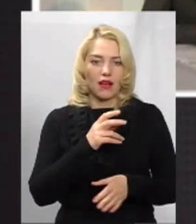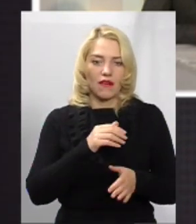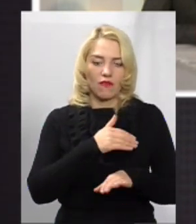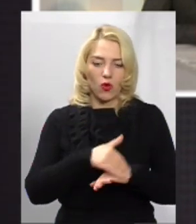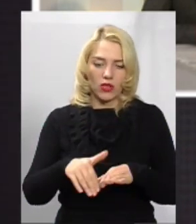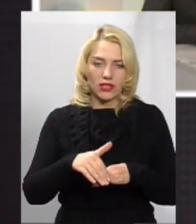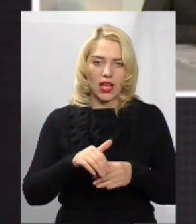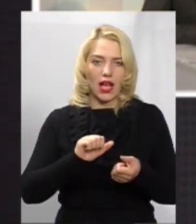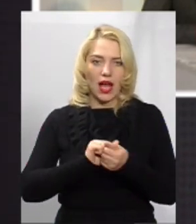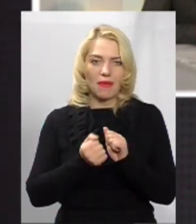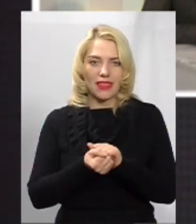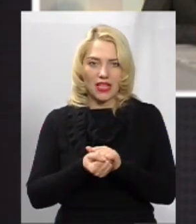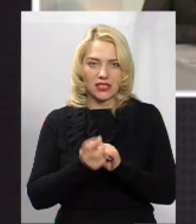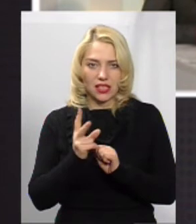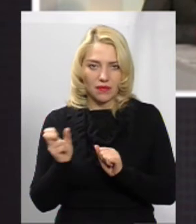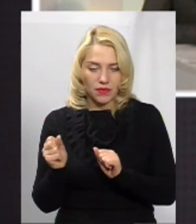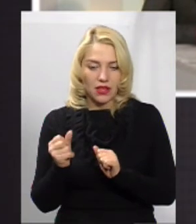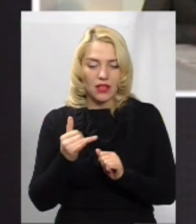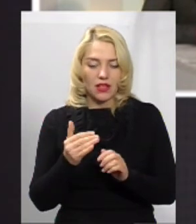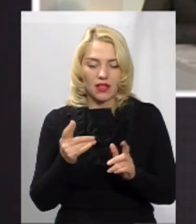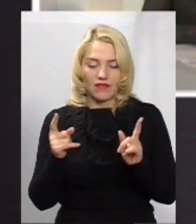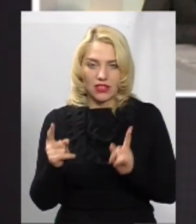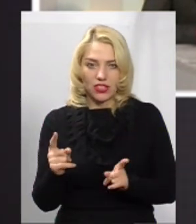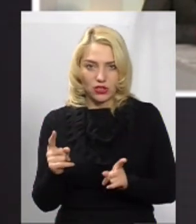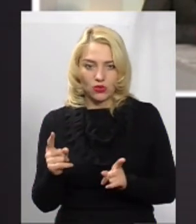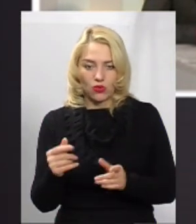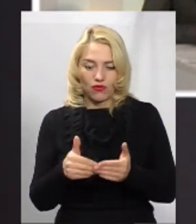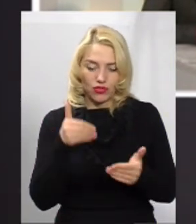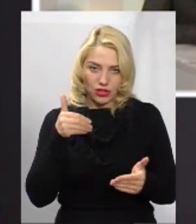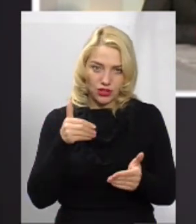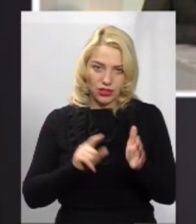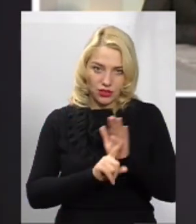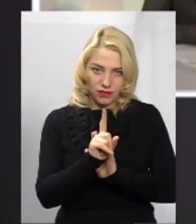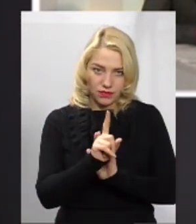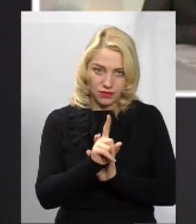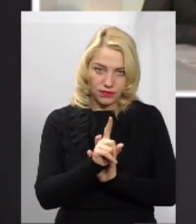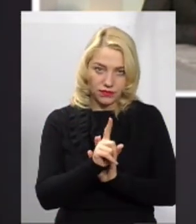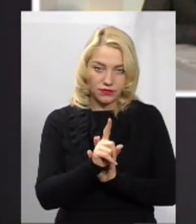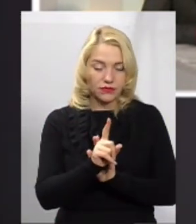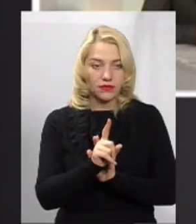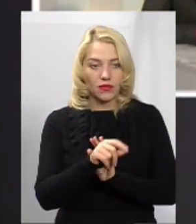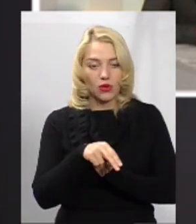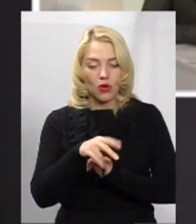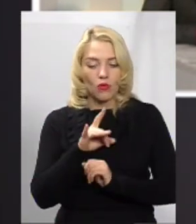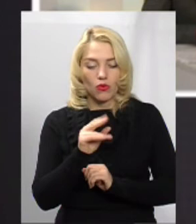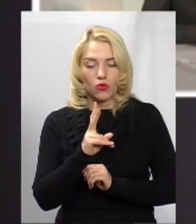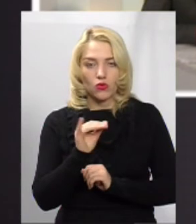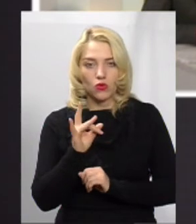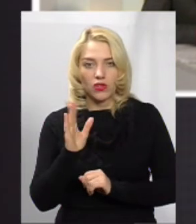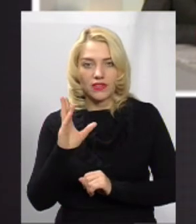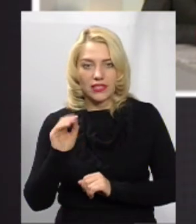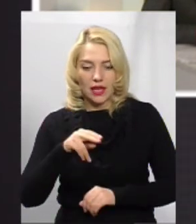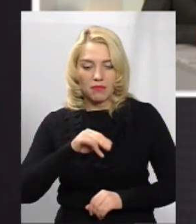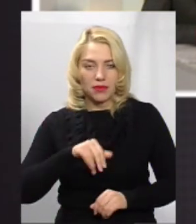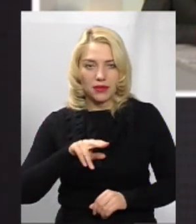На сьогоднішній день від відрізку вулиці Проскурівського підпілля